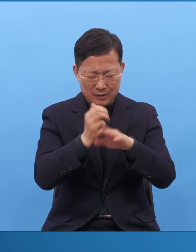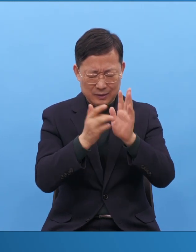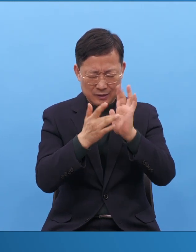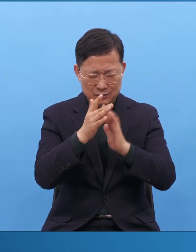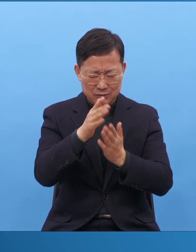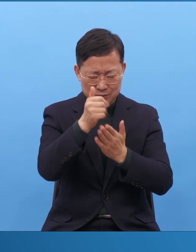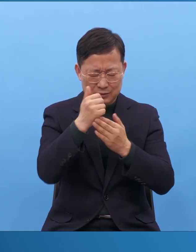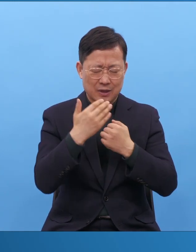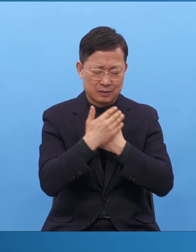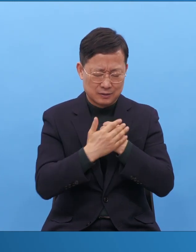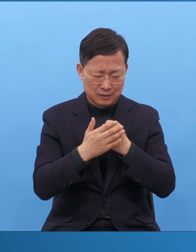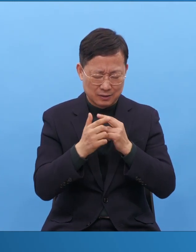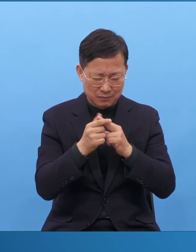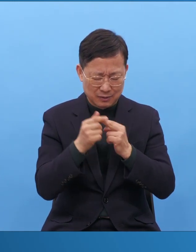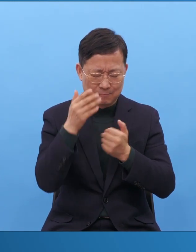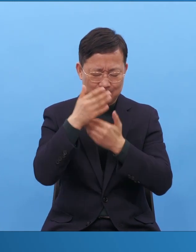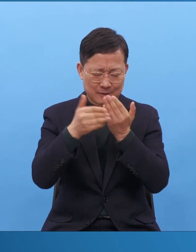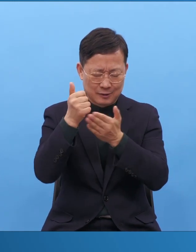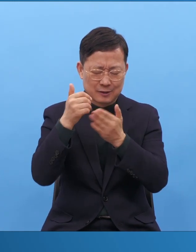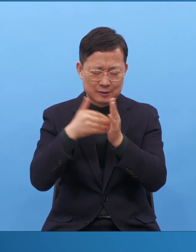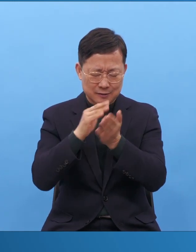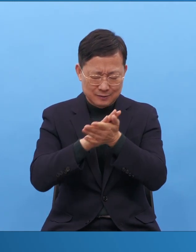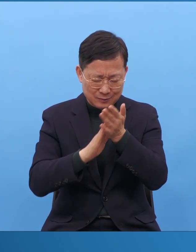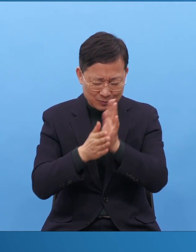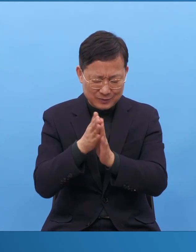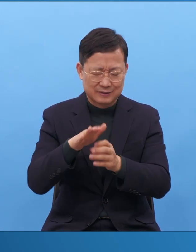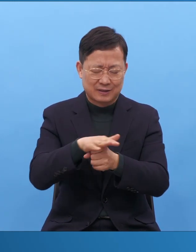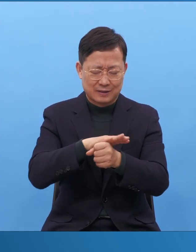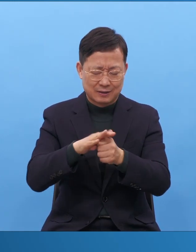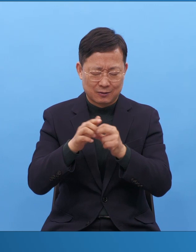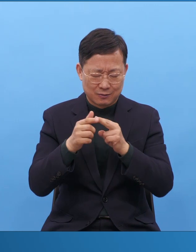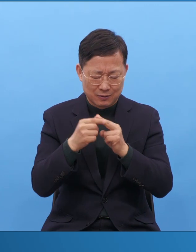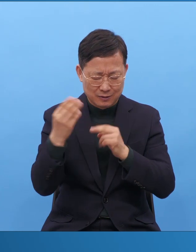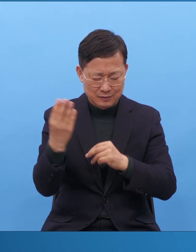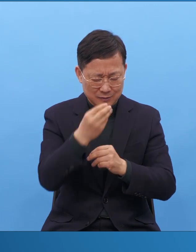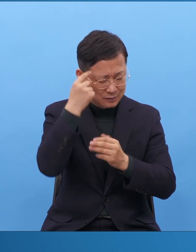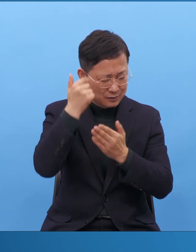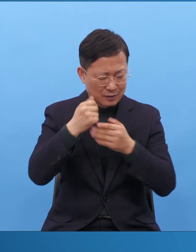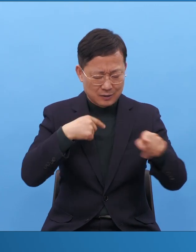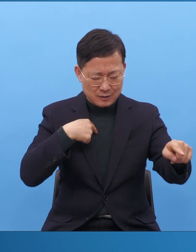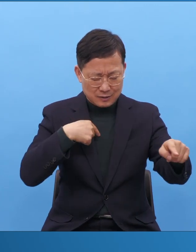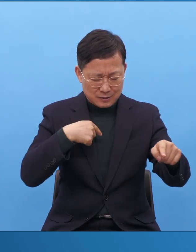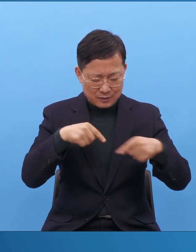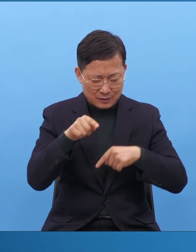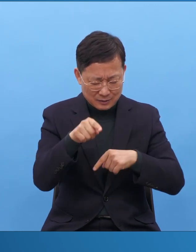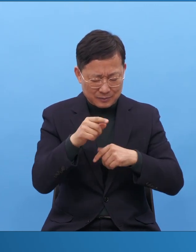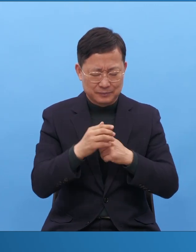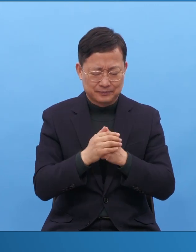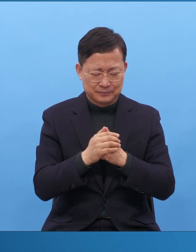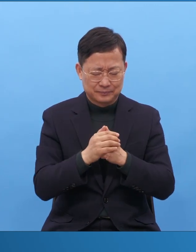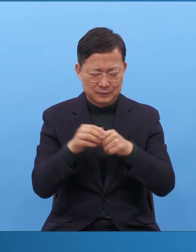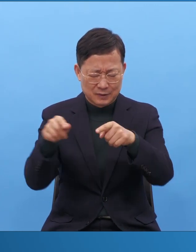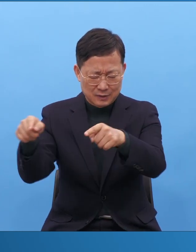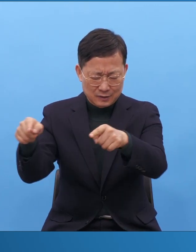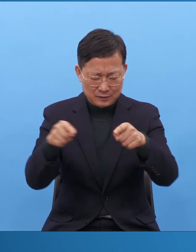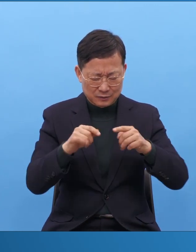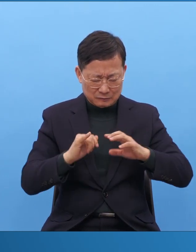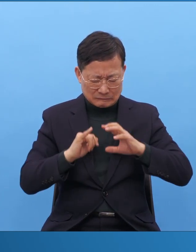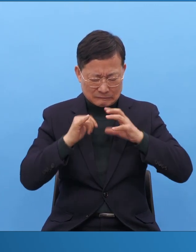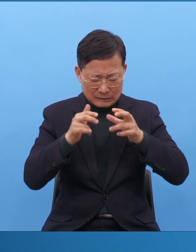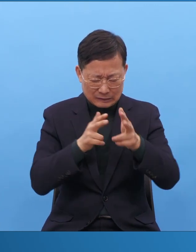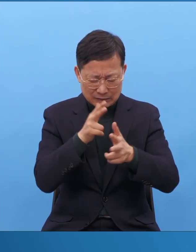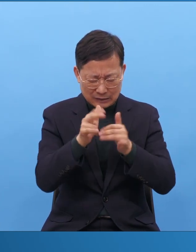하나님의 무한하신 사랑과 성령님의 역사하심이 전국 세계